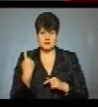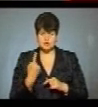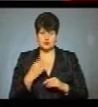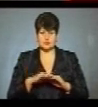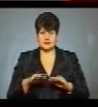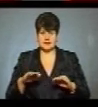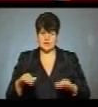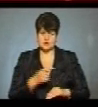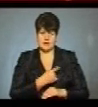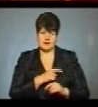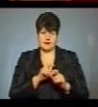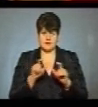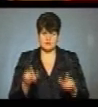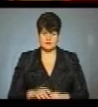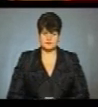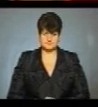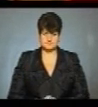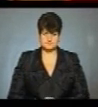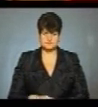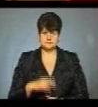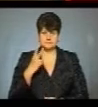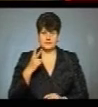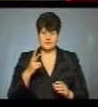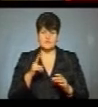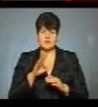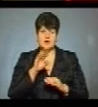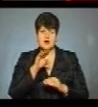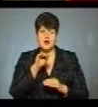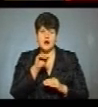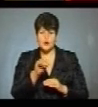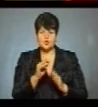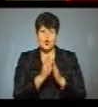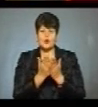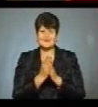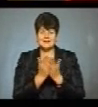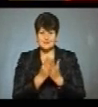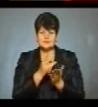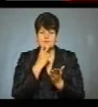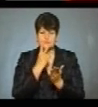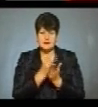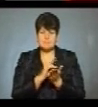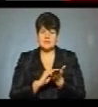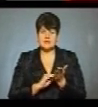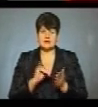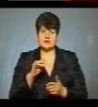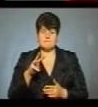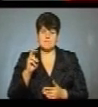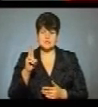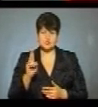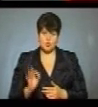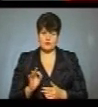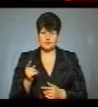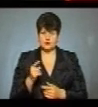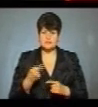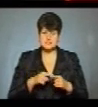дитячої лікарень. Дві одіокниги для дітей з порушеннями зору презентувала письменниця Ірина Мацко в Тернополі. Це